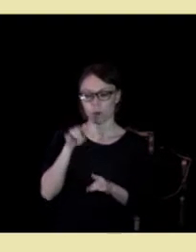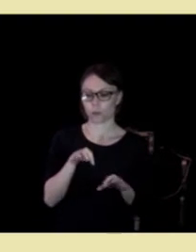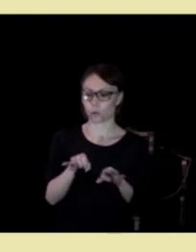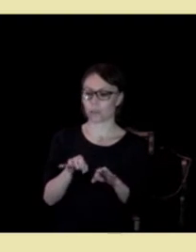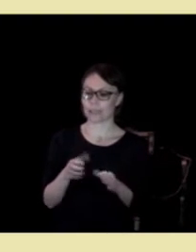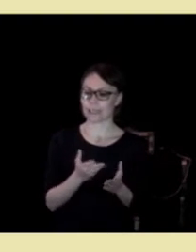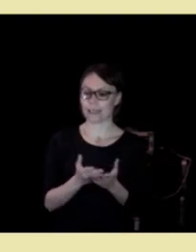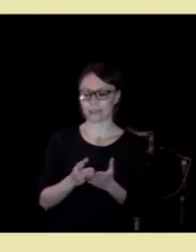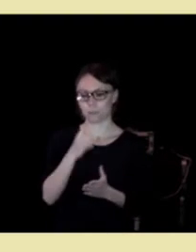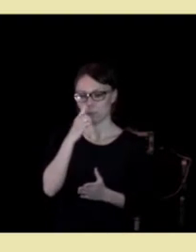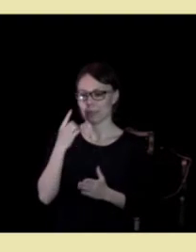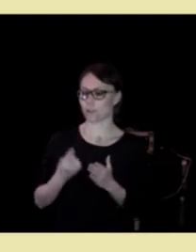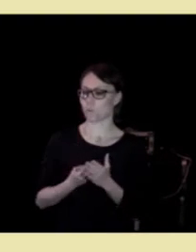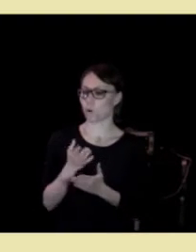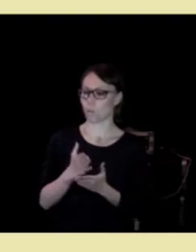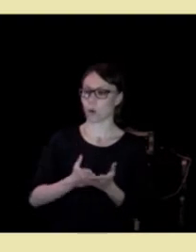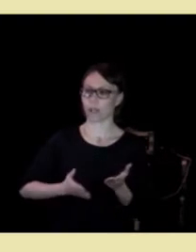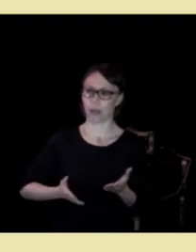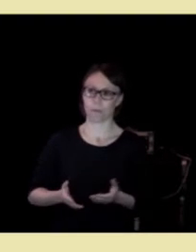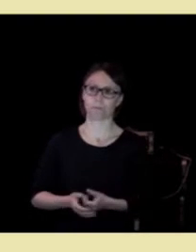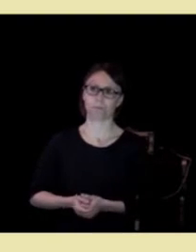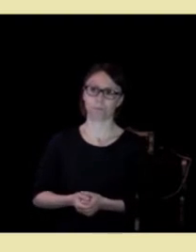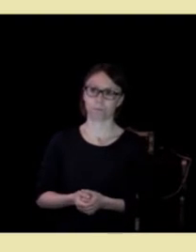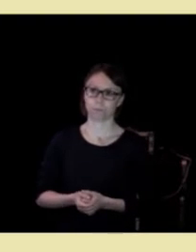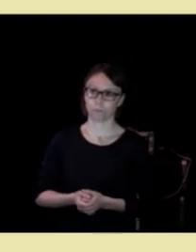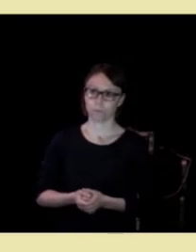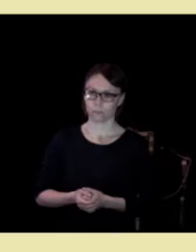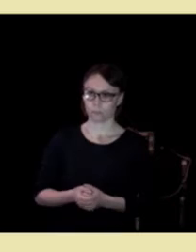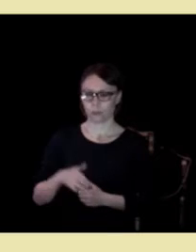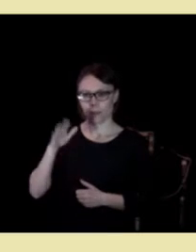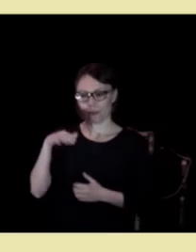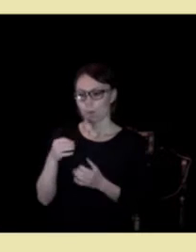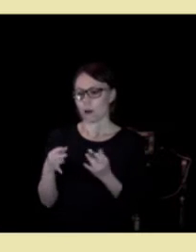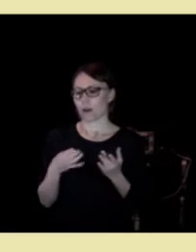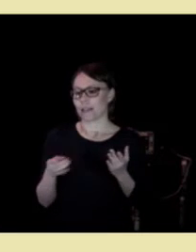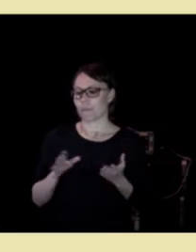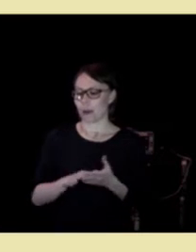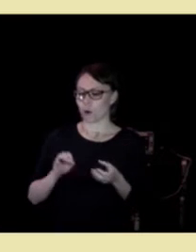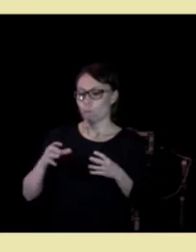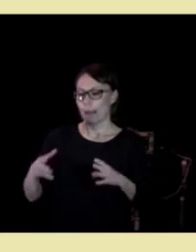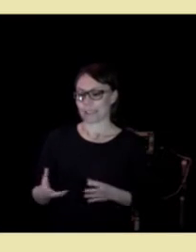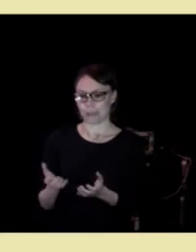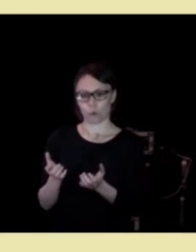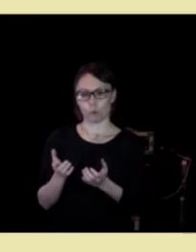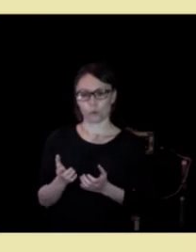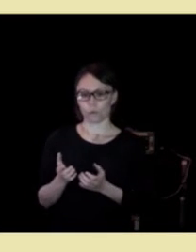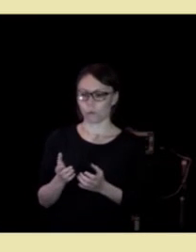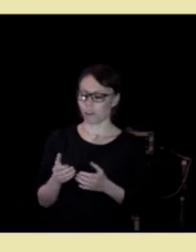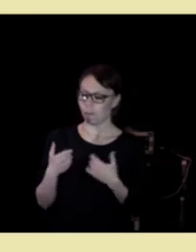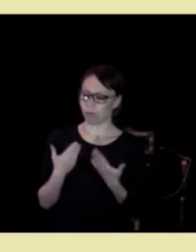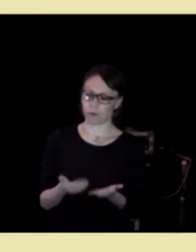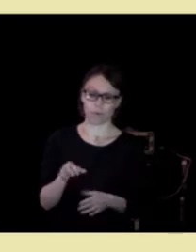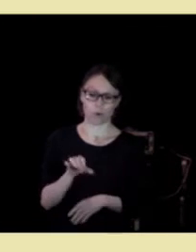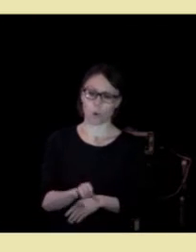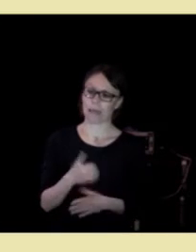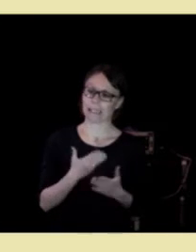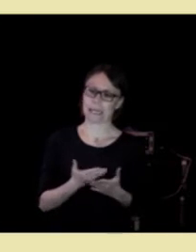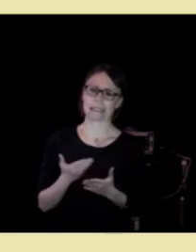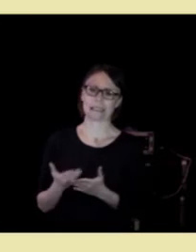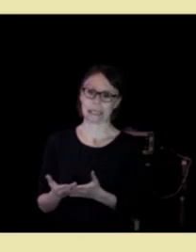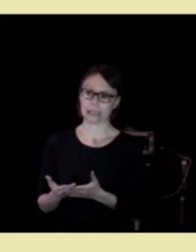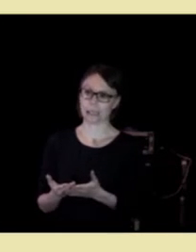tjenesten på best mulig måte. Vi vet at mange av de med komplekse behov får for dårlige tjenester